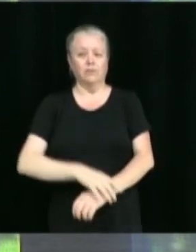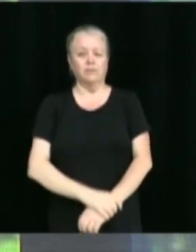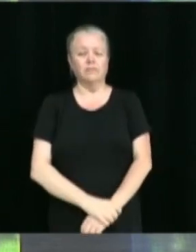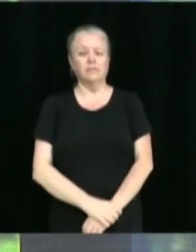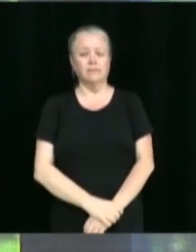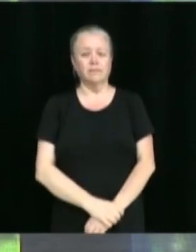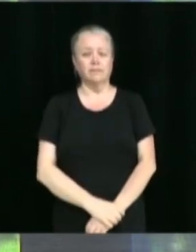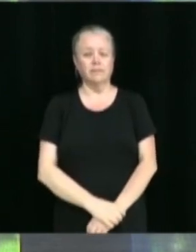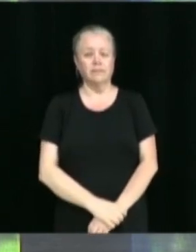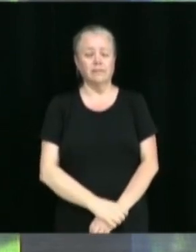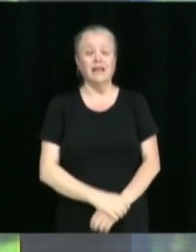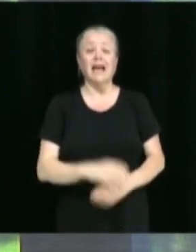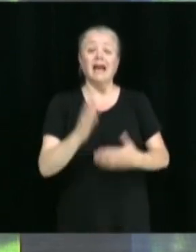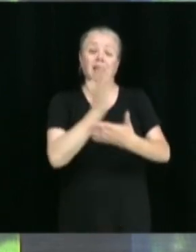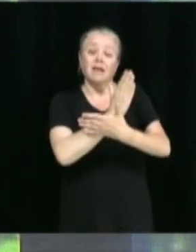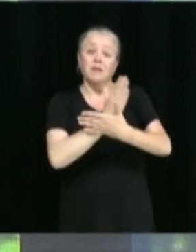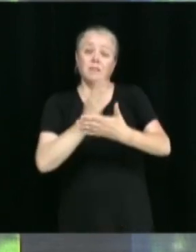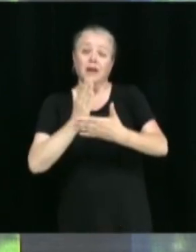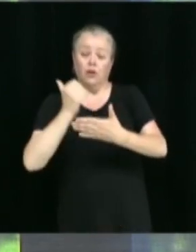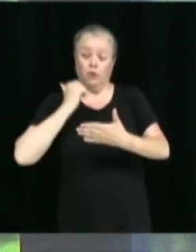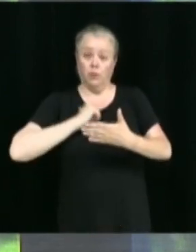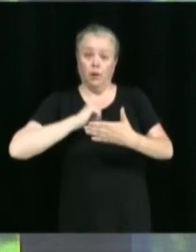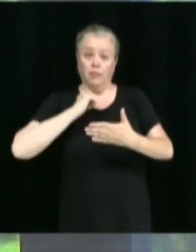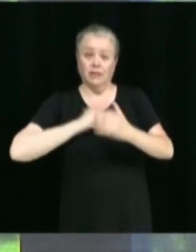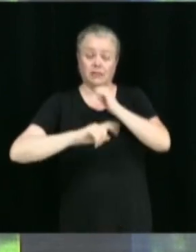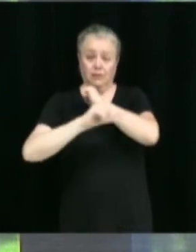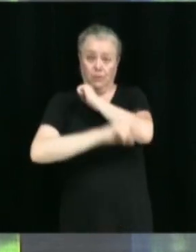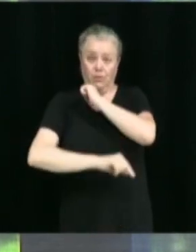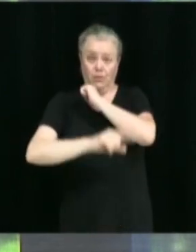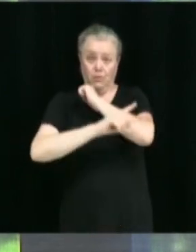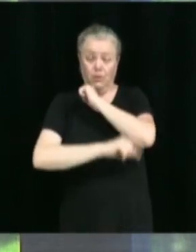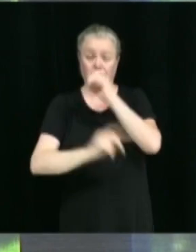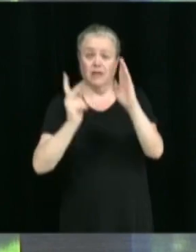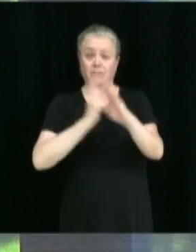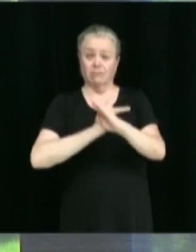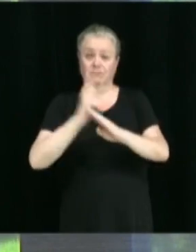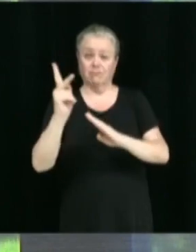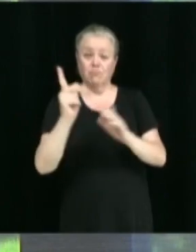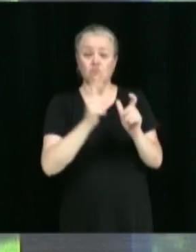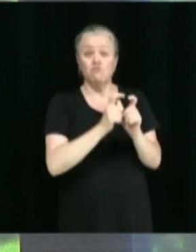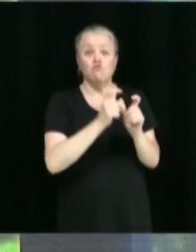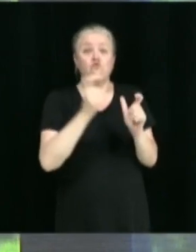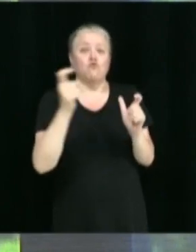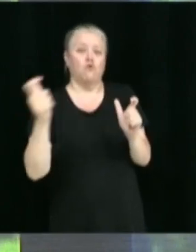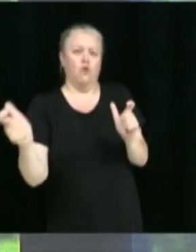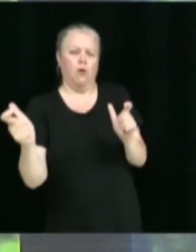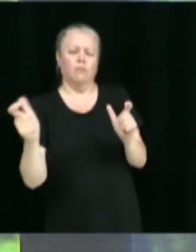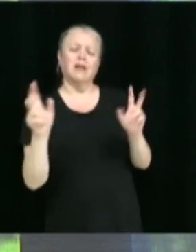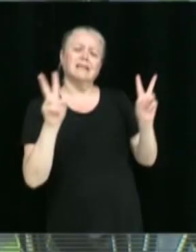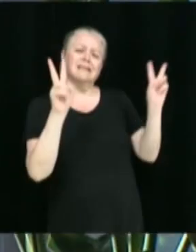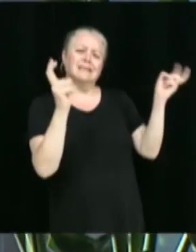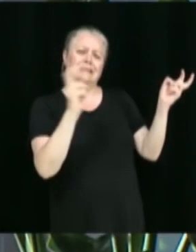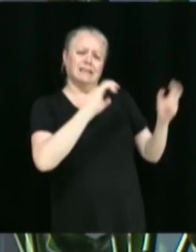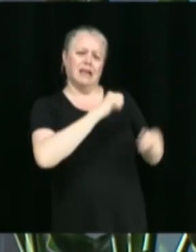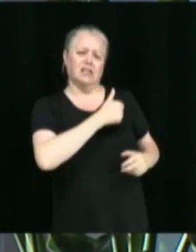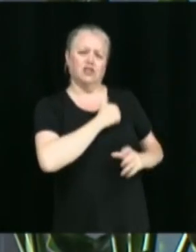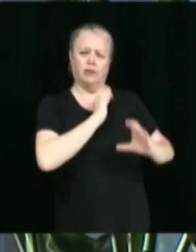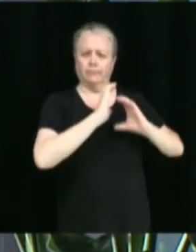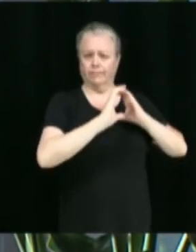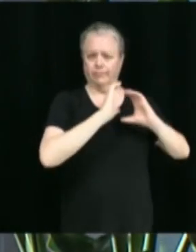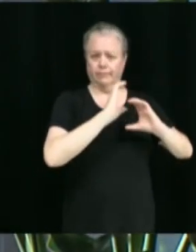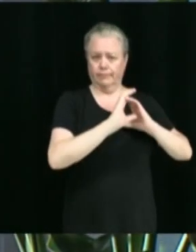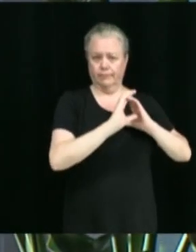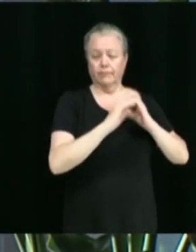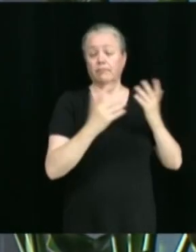Prolongation d'une période de probation d'un employé professionnel contractuel au poste d'agent de communication. Il s'agit d'autoriser